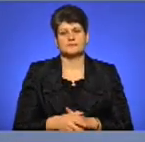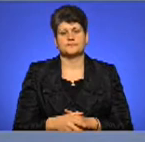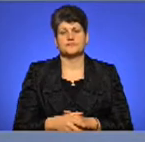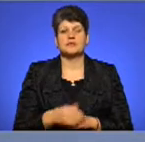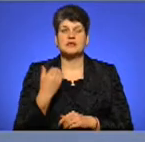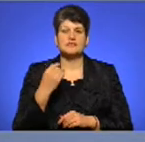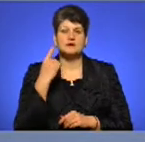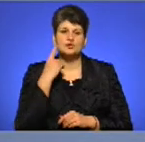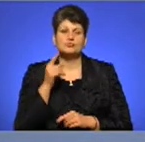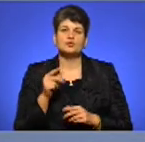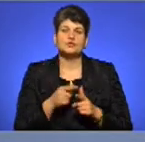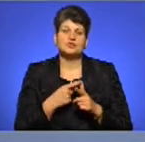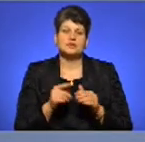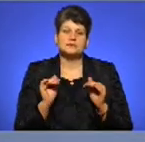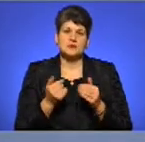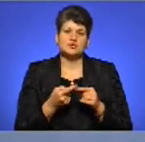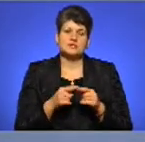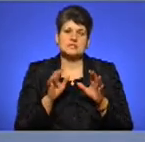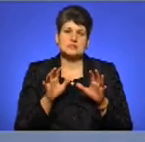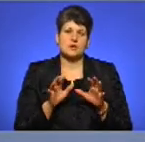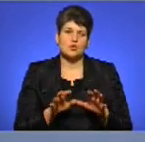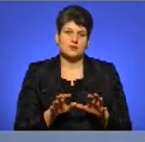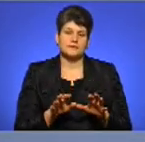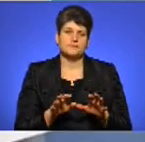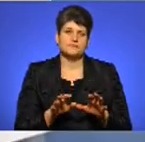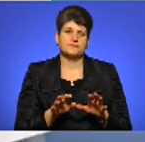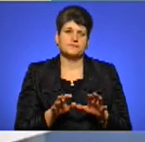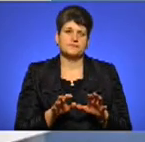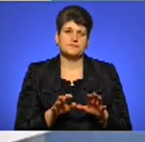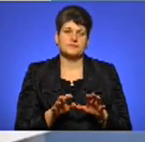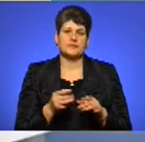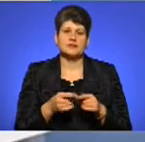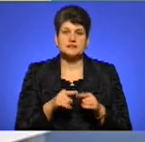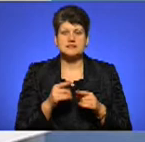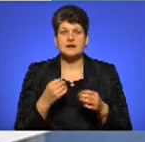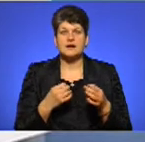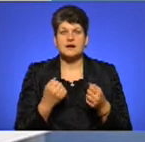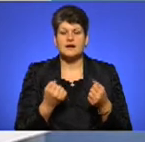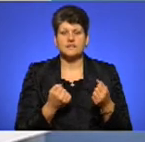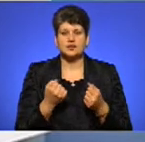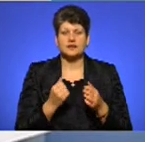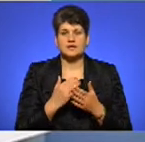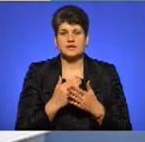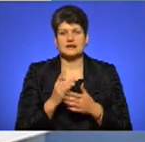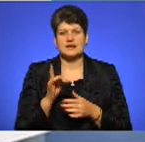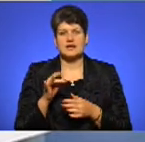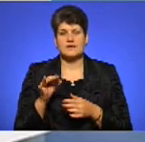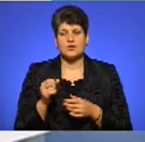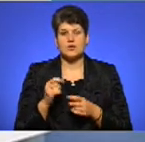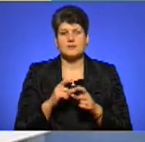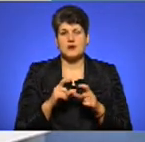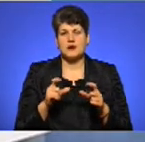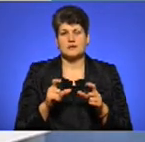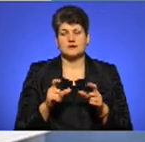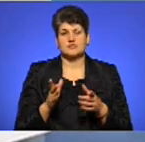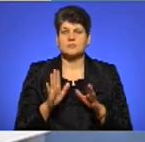думку, чи зменшить ці закони, та авто, яка зараз є на євроблях на території України, чи будуть менше їх